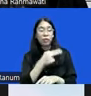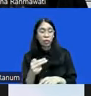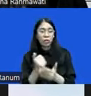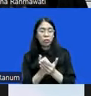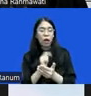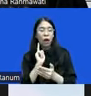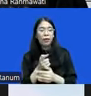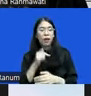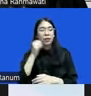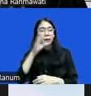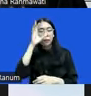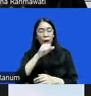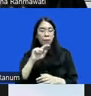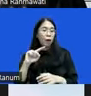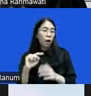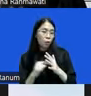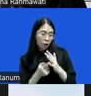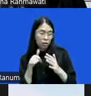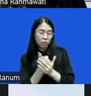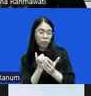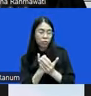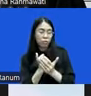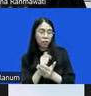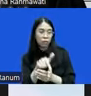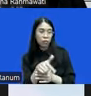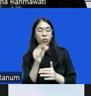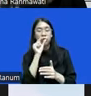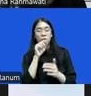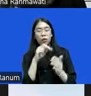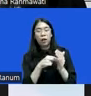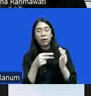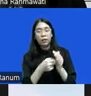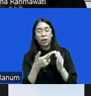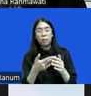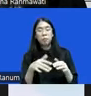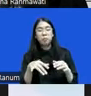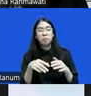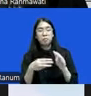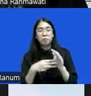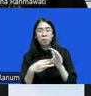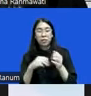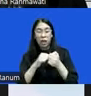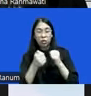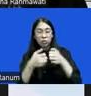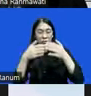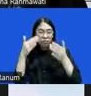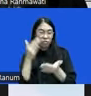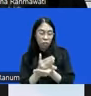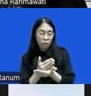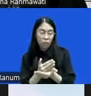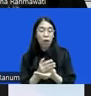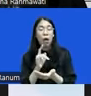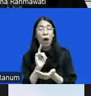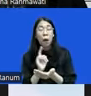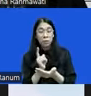ya bahwa keadaan restoratif diartikan sebagai penghentian perkara kenapa kemudian diartikan sebagai penghentian